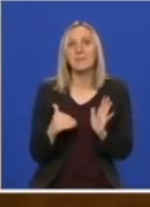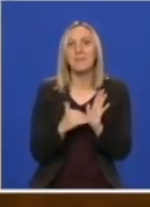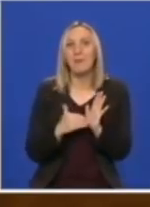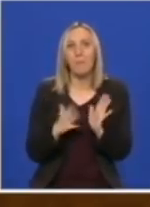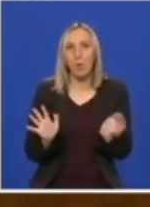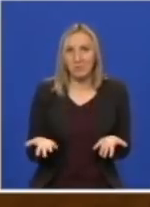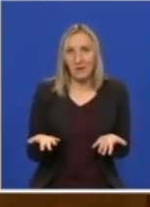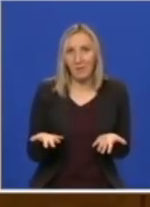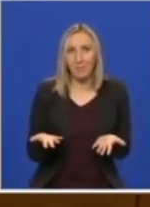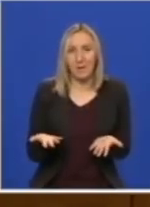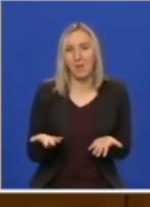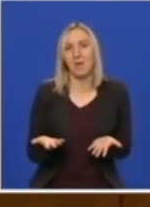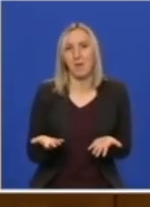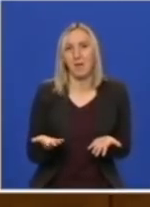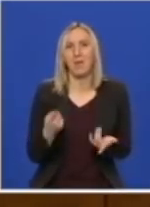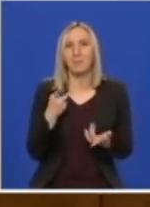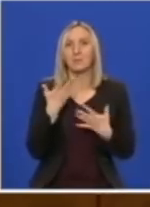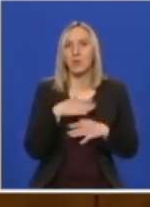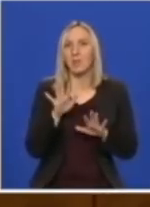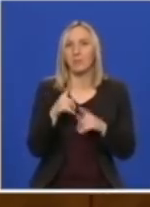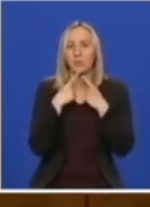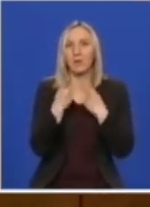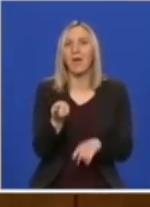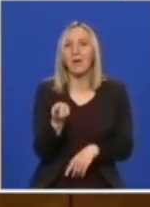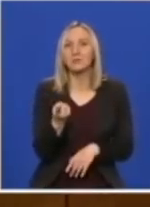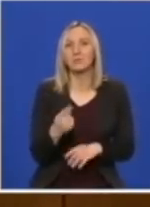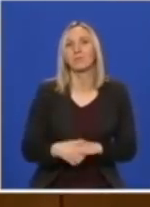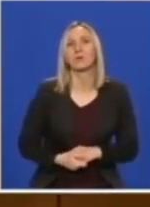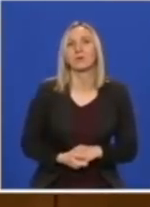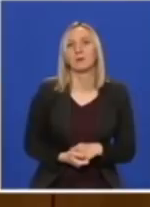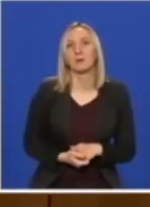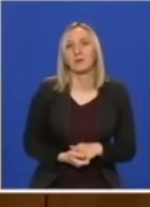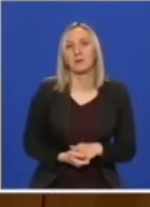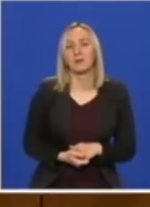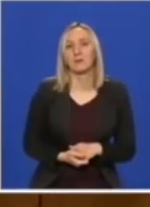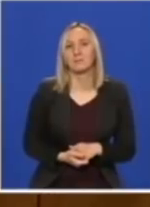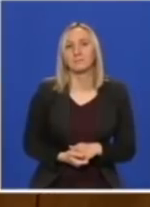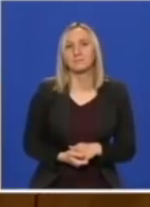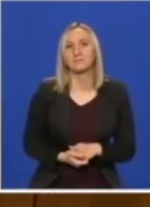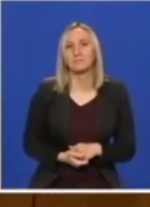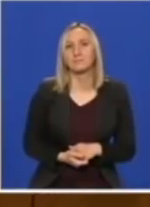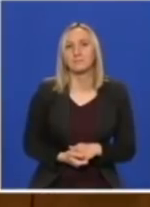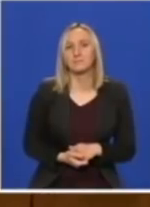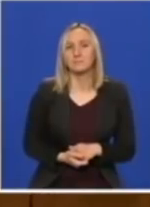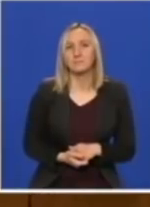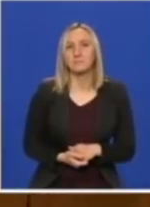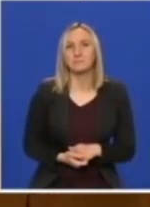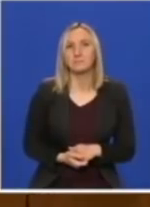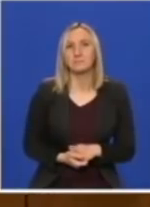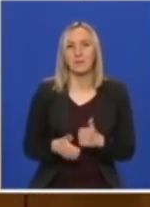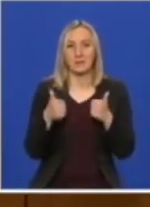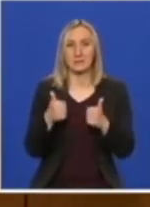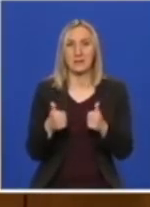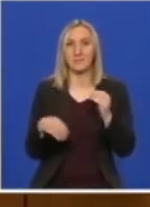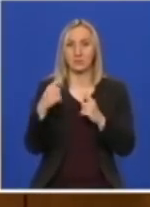poruku želimo da prenesemo. Da korišt, znači sad se nalazimo na većoj